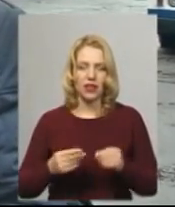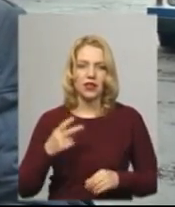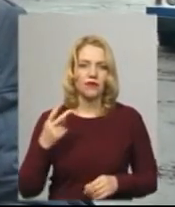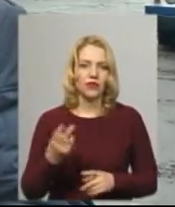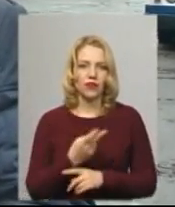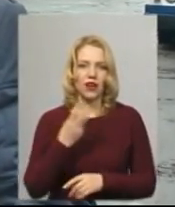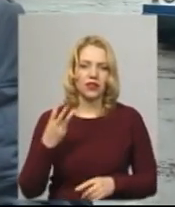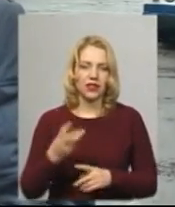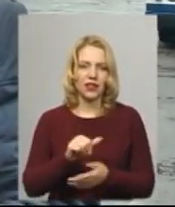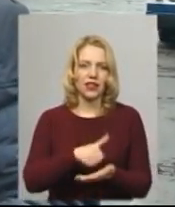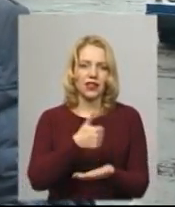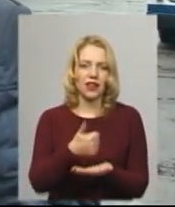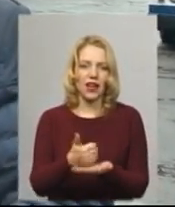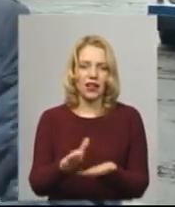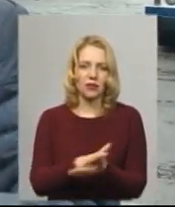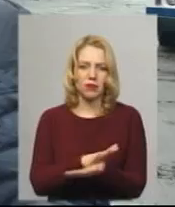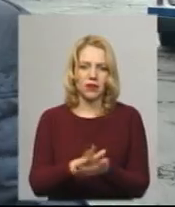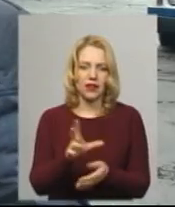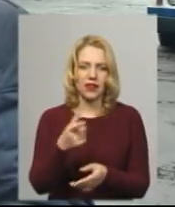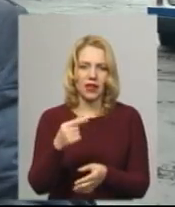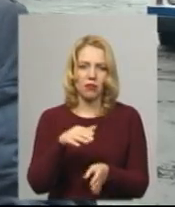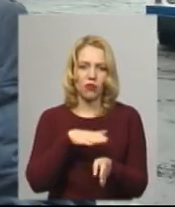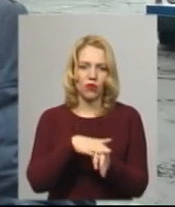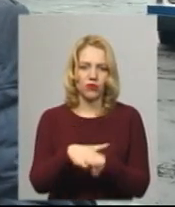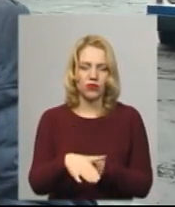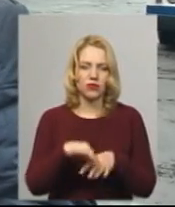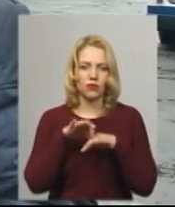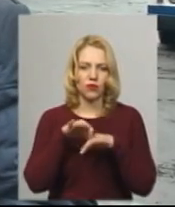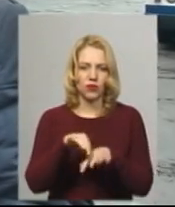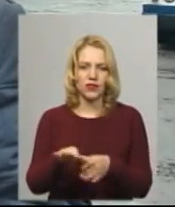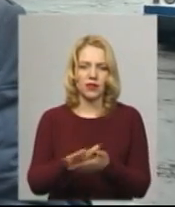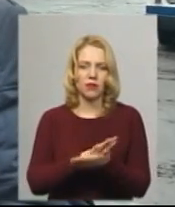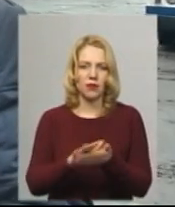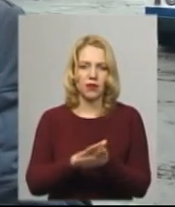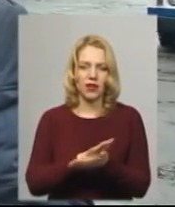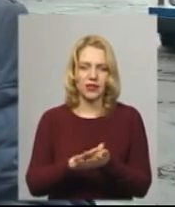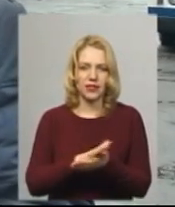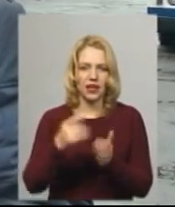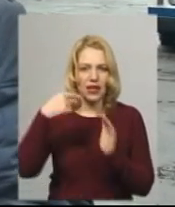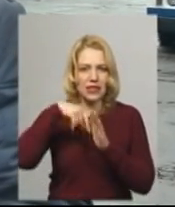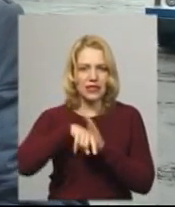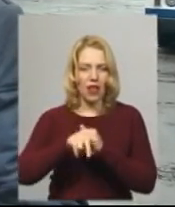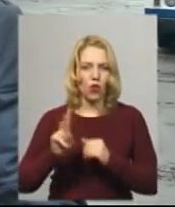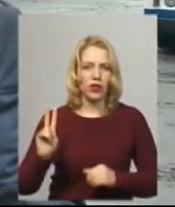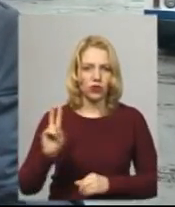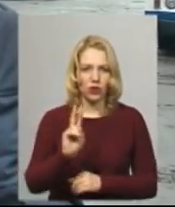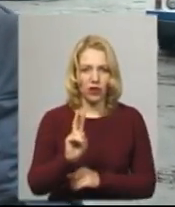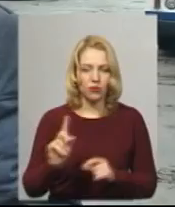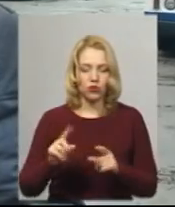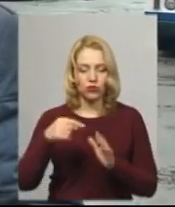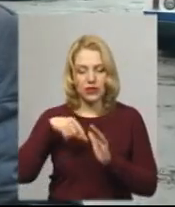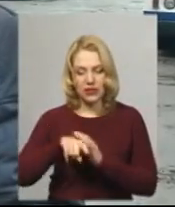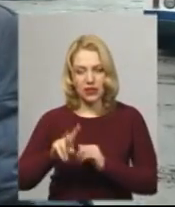генеральних прибирання, де повністю проводиться прибирання салона тролейбуса, що всередині